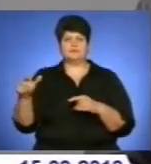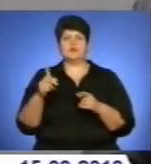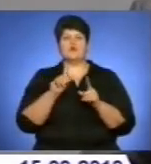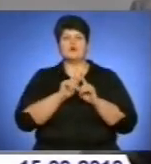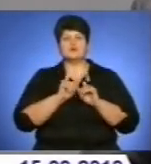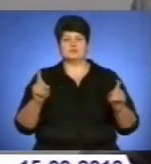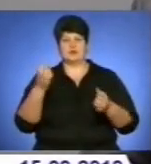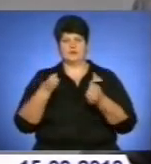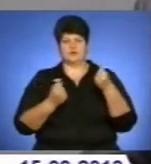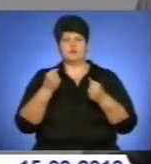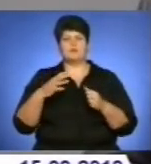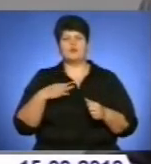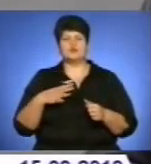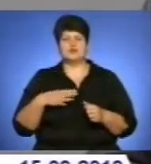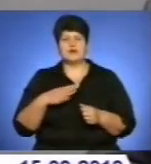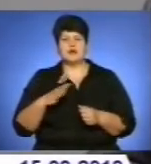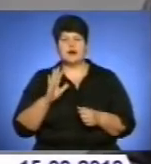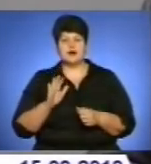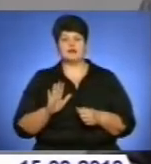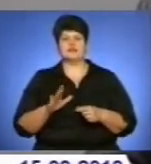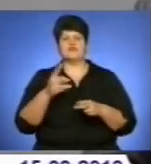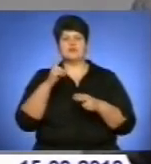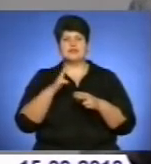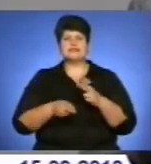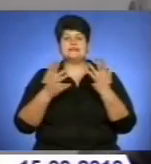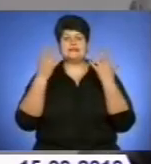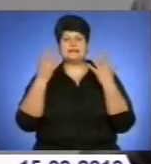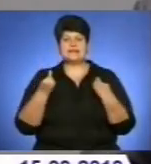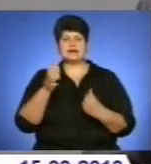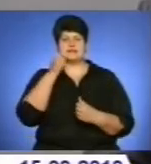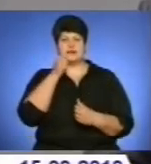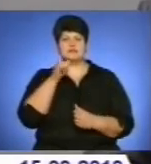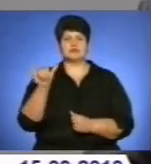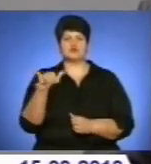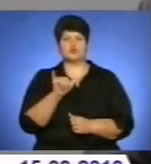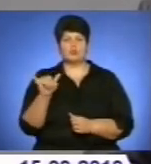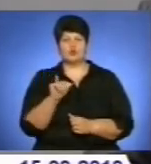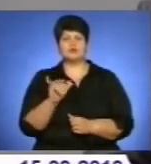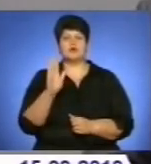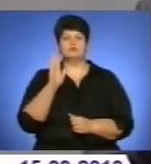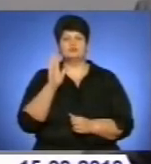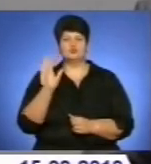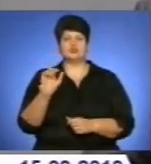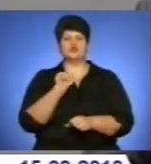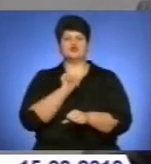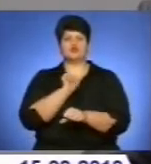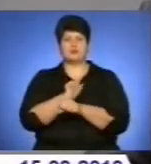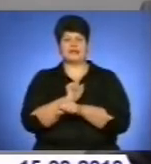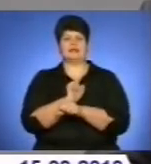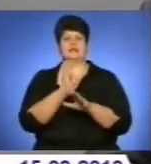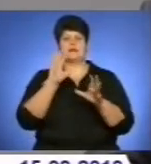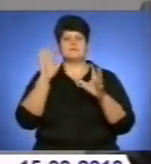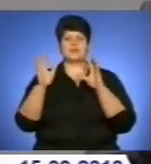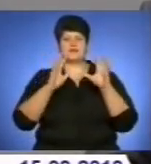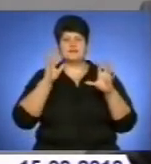буде також сильні хуртовини і посилення вітру до 22 метрів на секунду. Тому я хочу застерегти